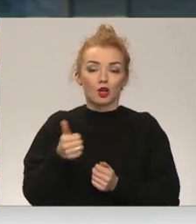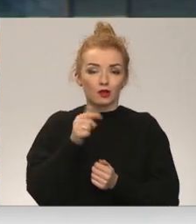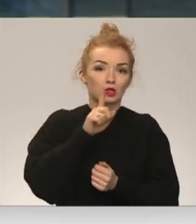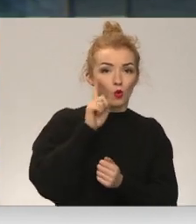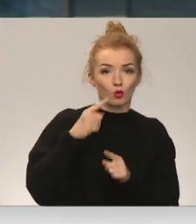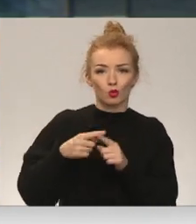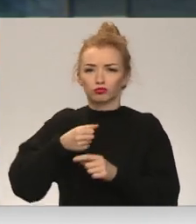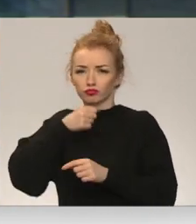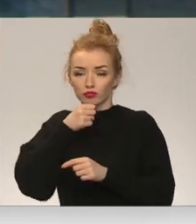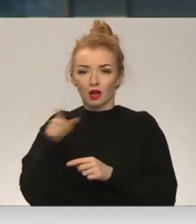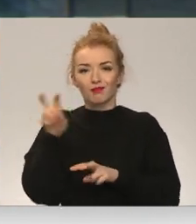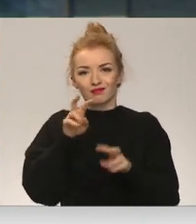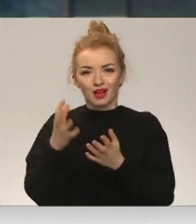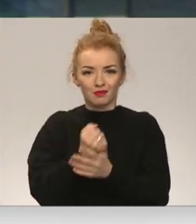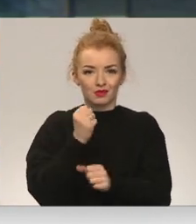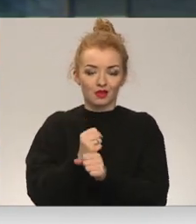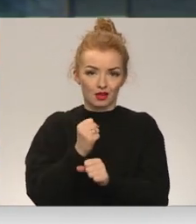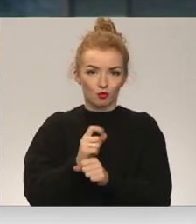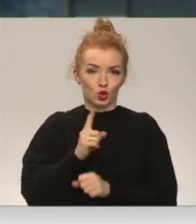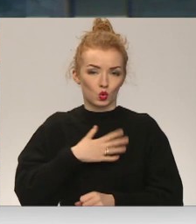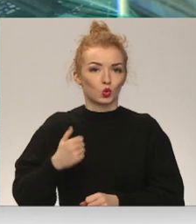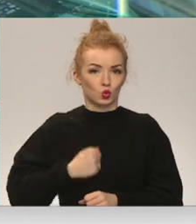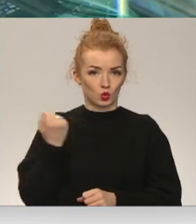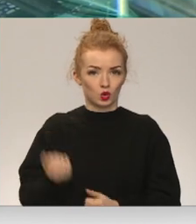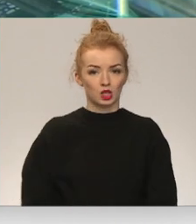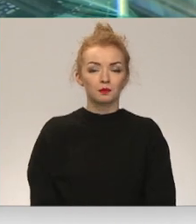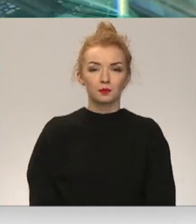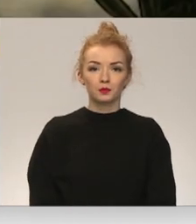meklētājiem atrast nodarbošanos varētu būt grūtāk.